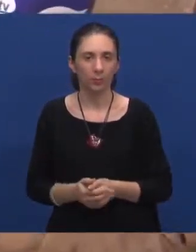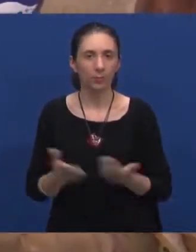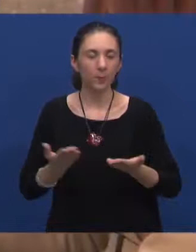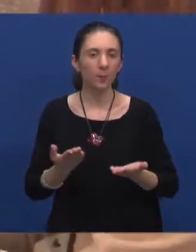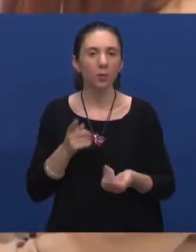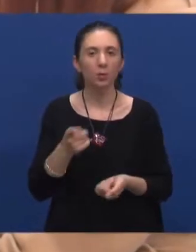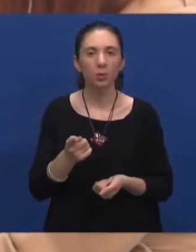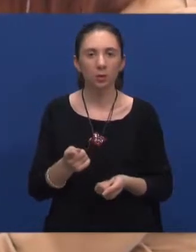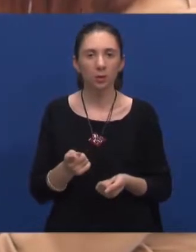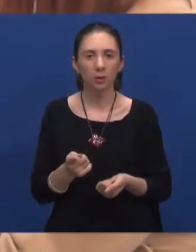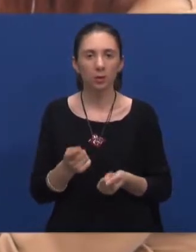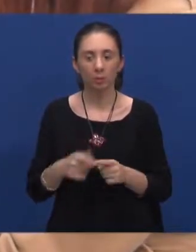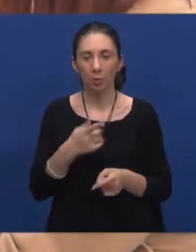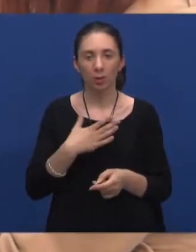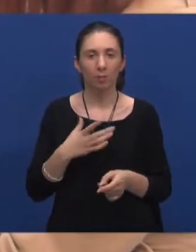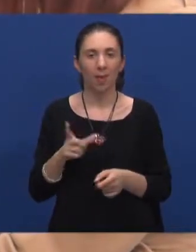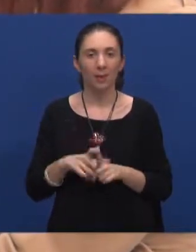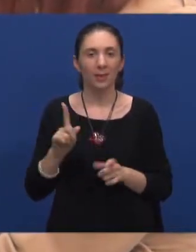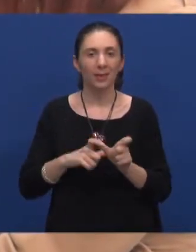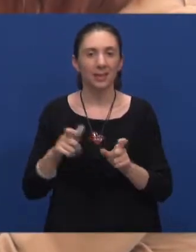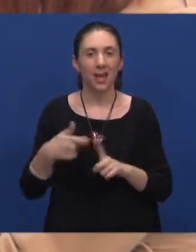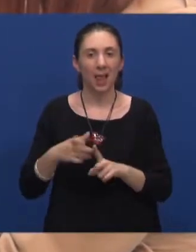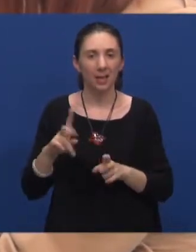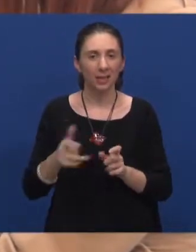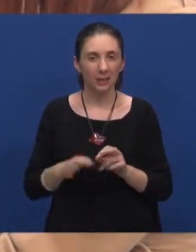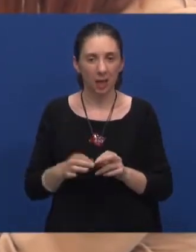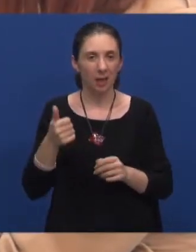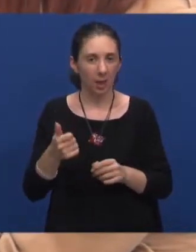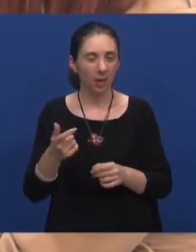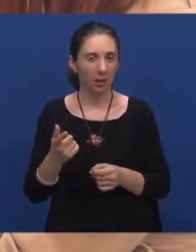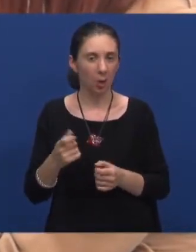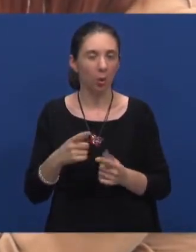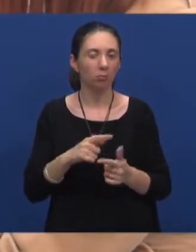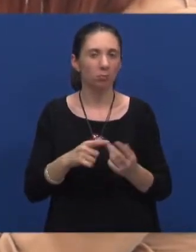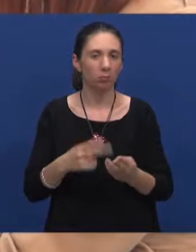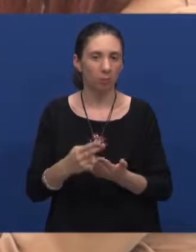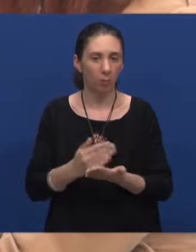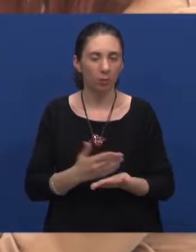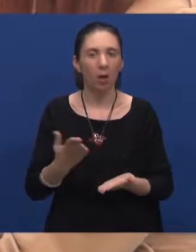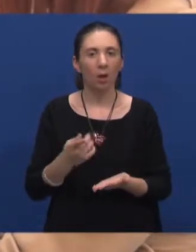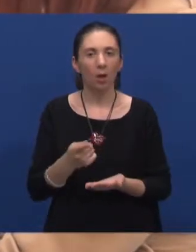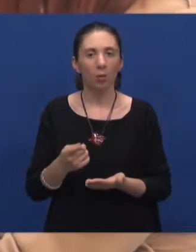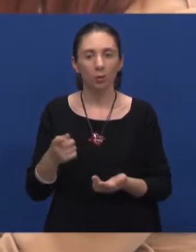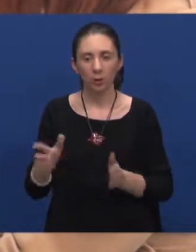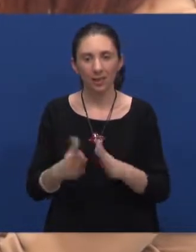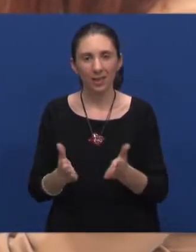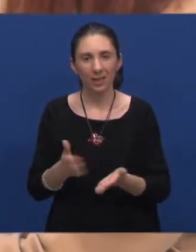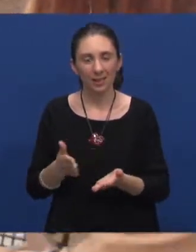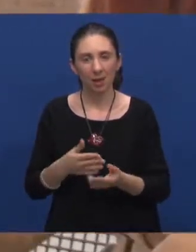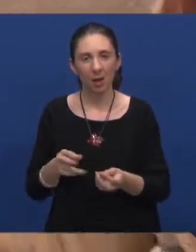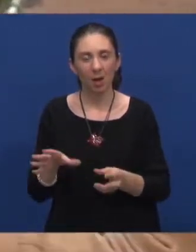ti, s obzirom da imaš dijagnozu disleksije, jednu od, kako si prilagodila literaturu?